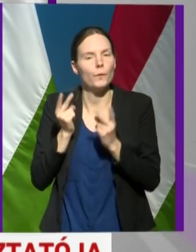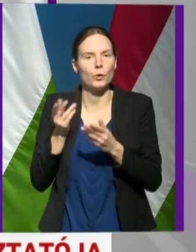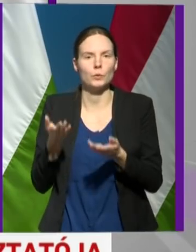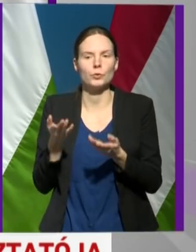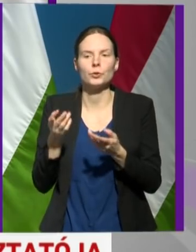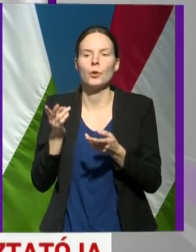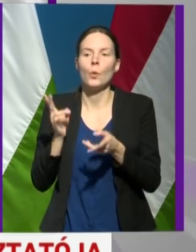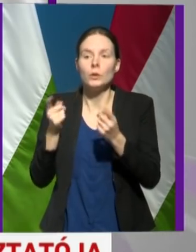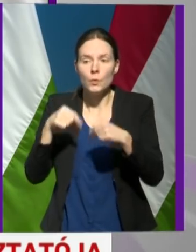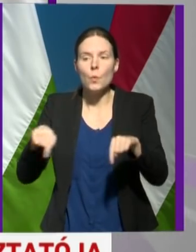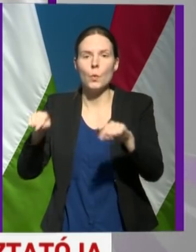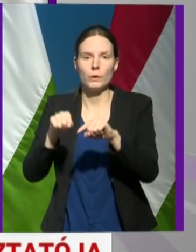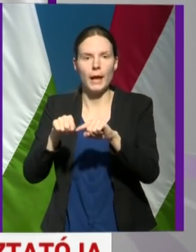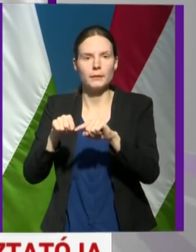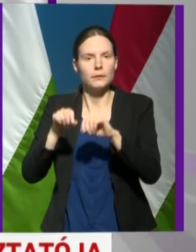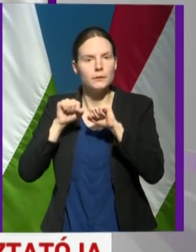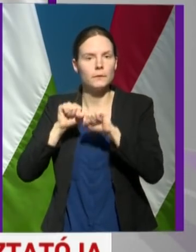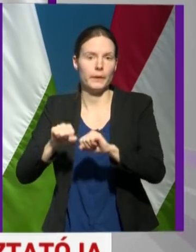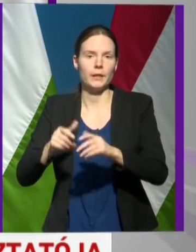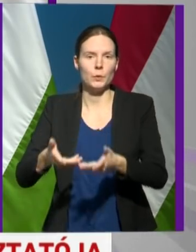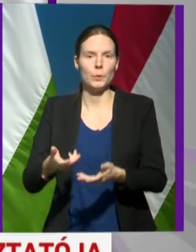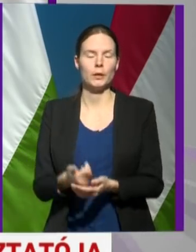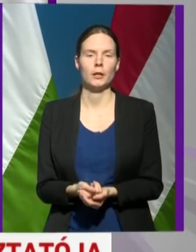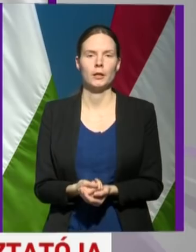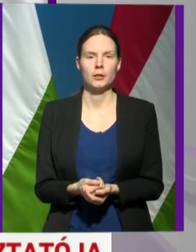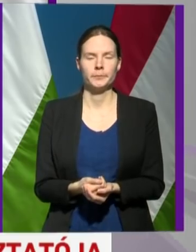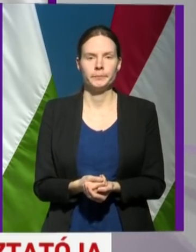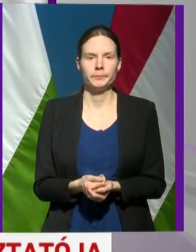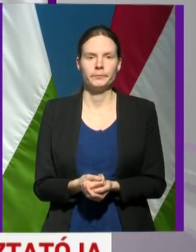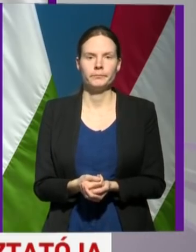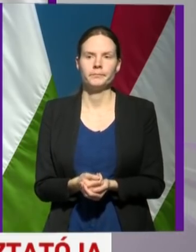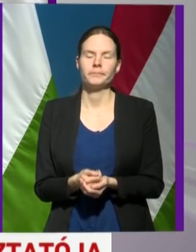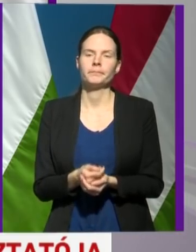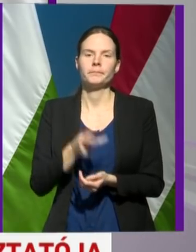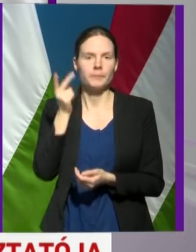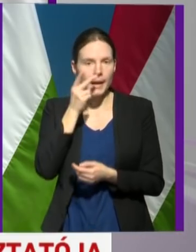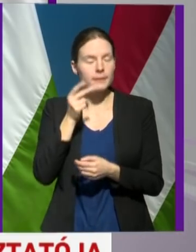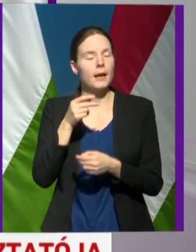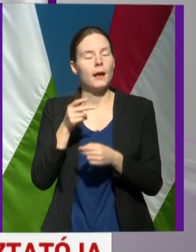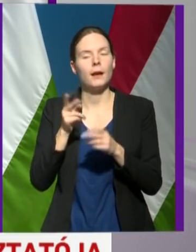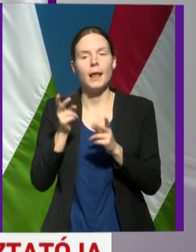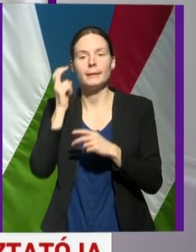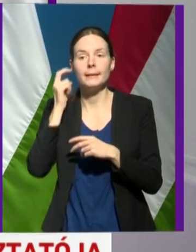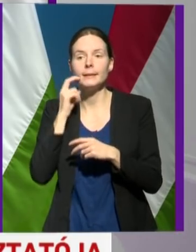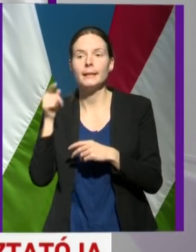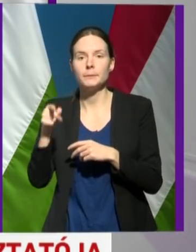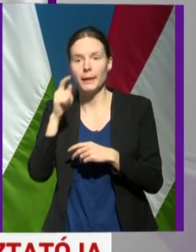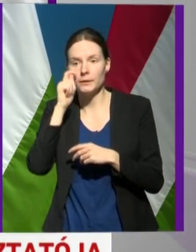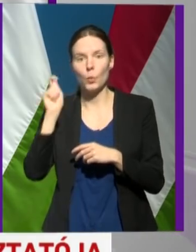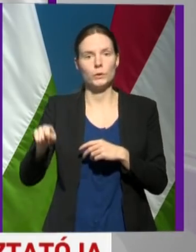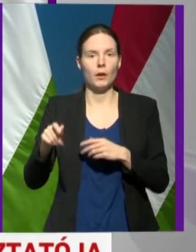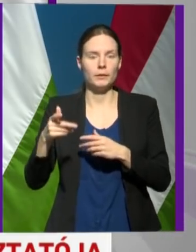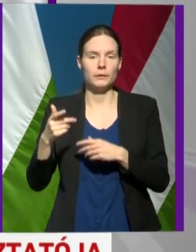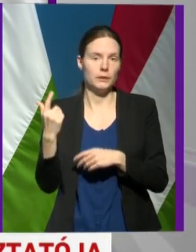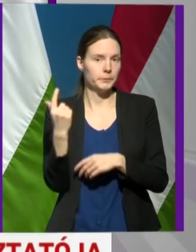hogy őket különösen is megvédjük. Kimehetnek természetesen az intézményből,